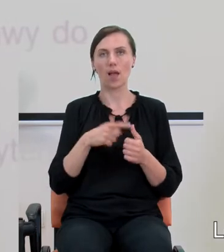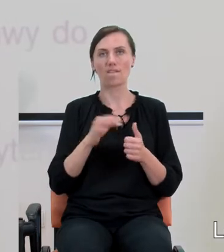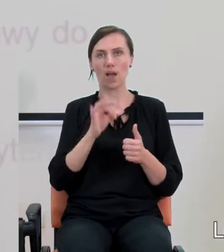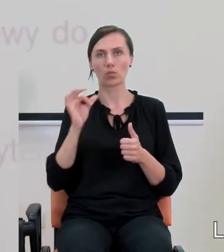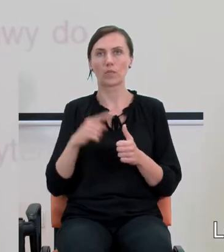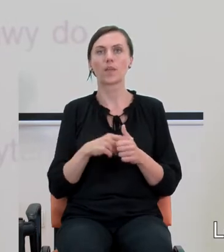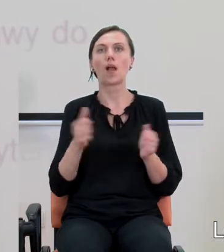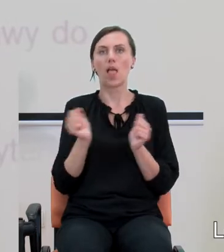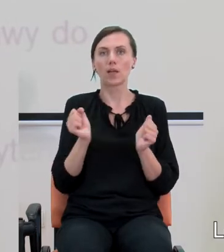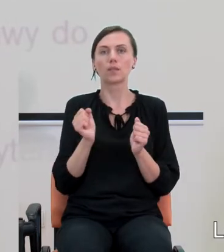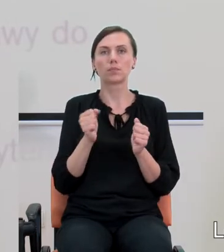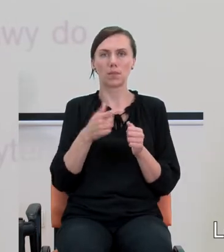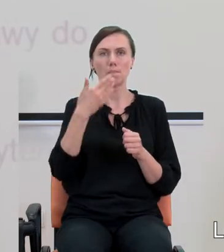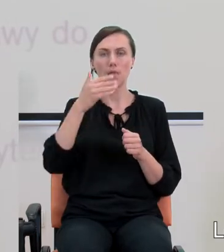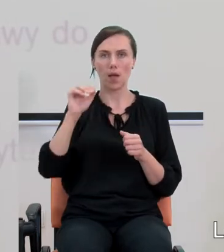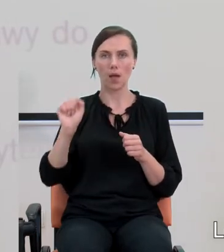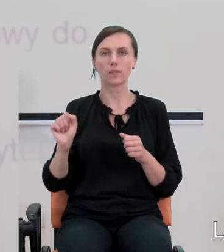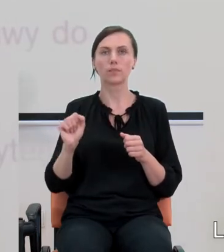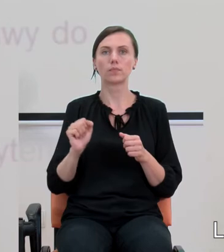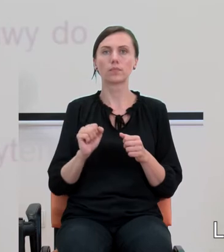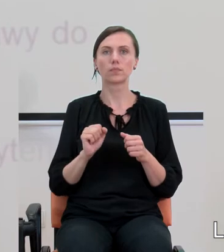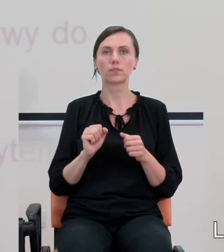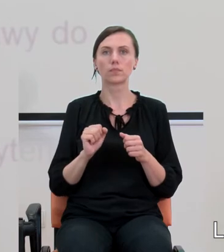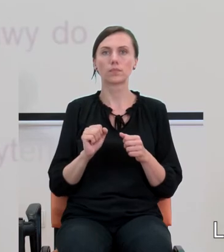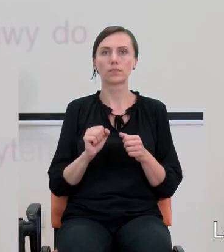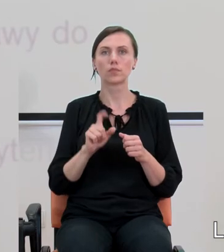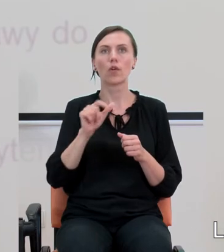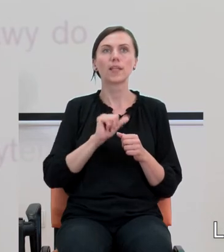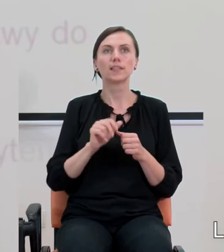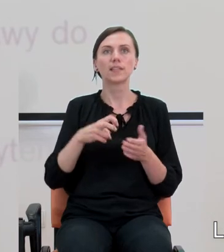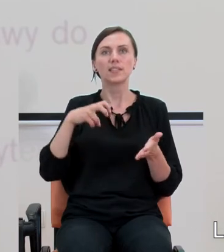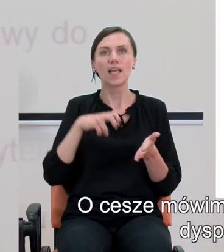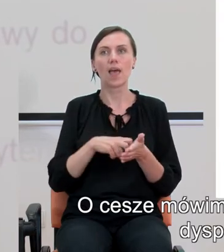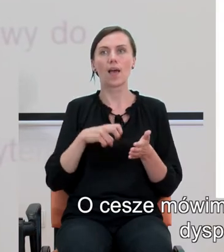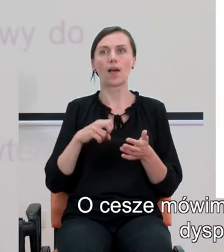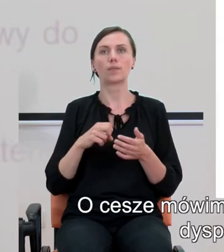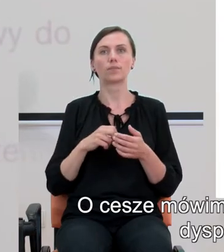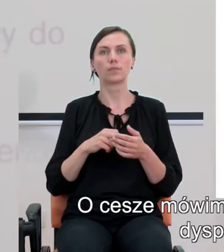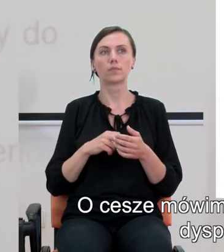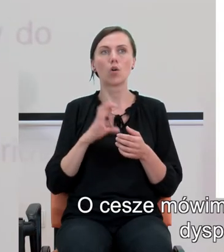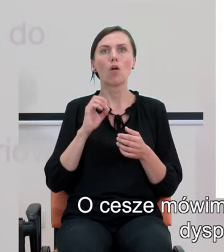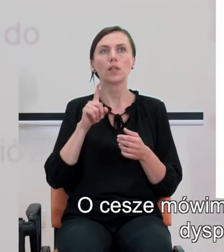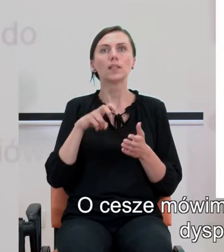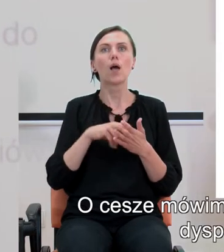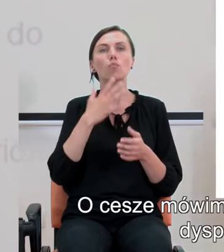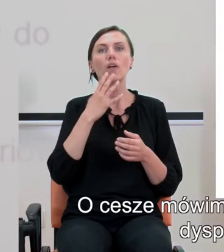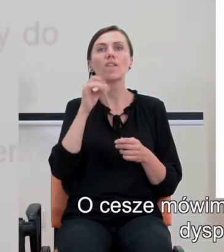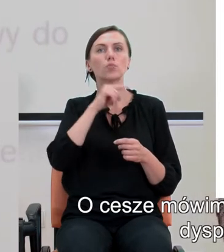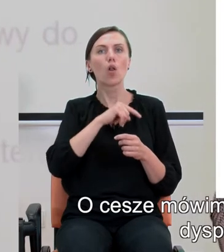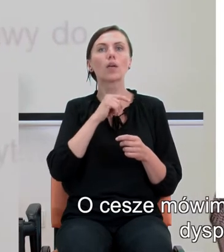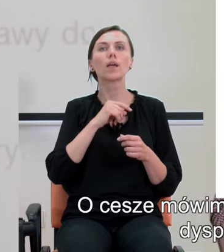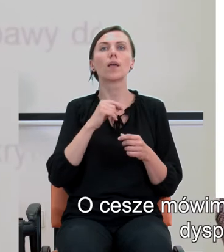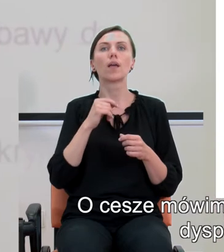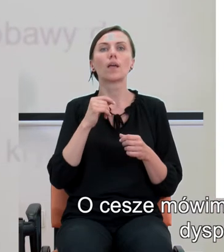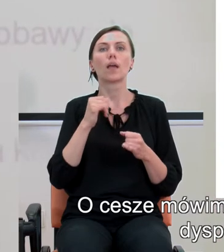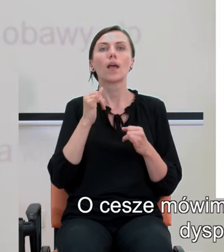Lęk przed matematyką to jest cecha. O cesze mówimy w psychologii